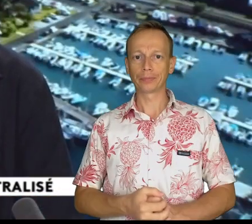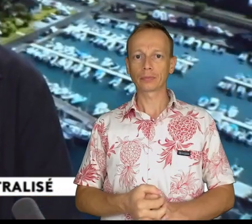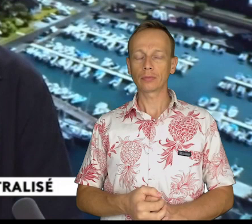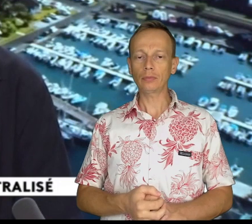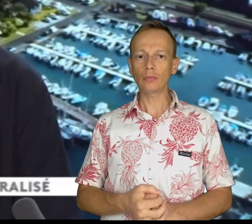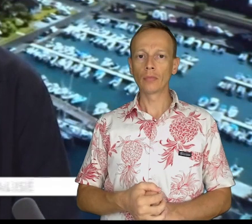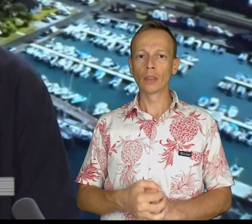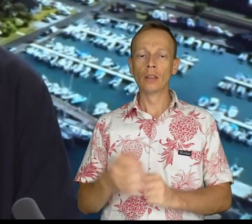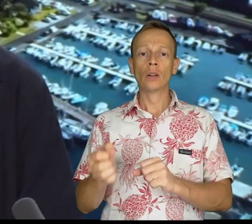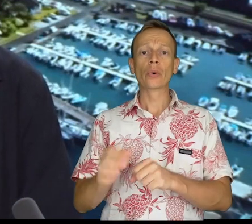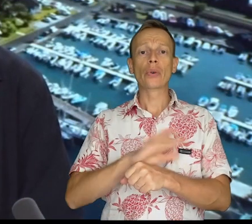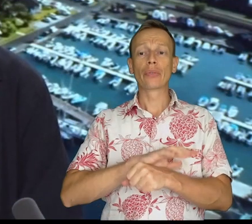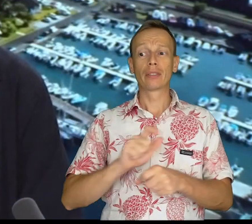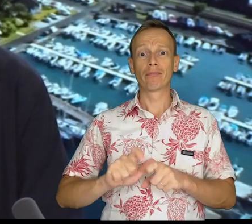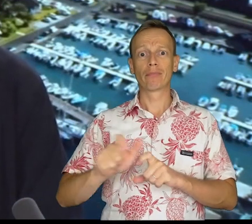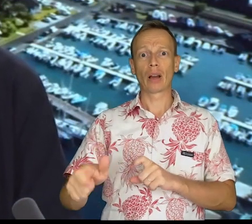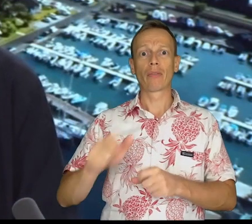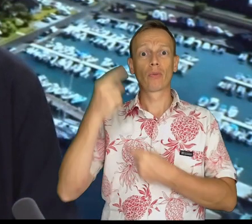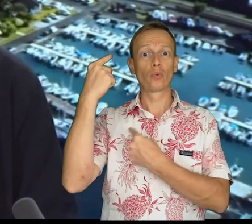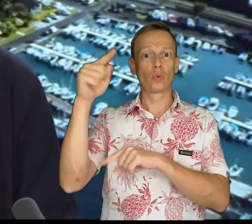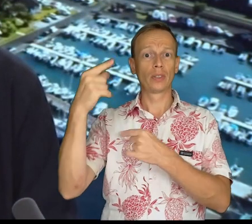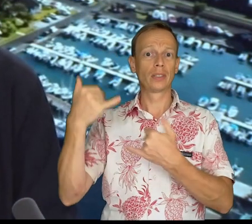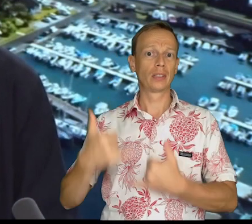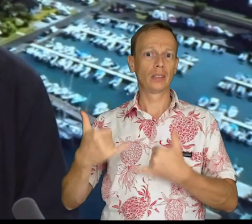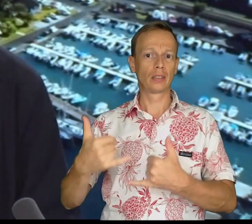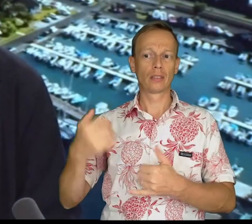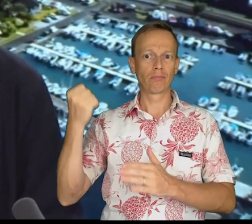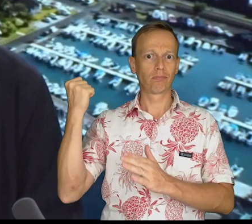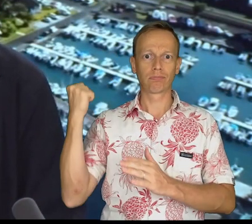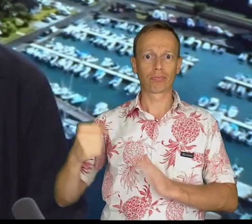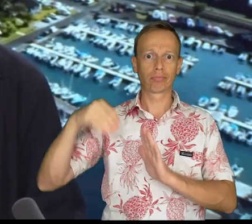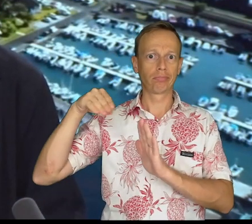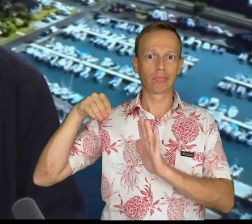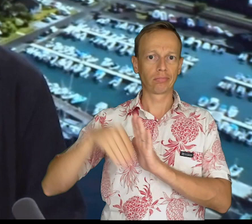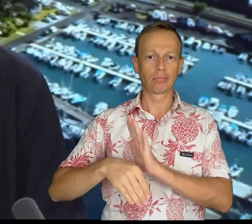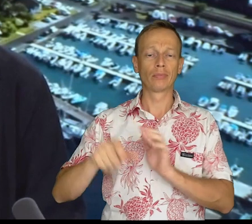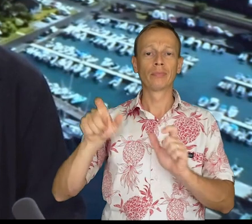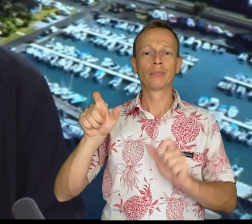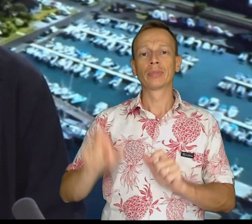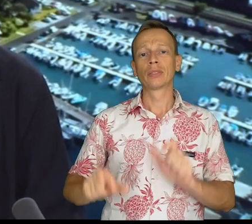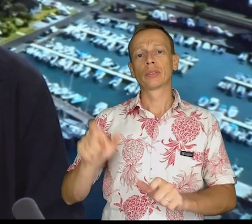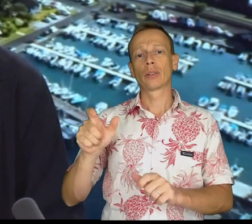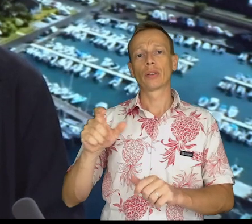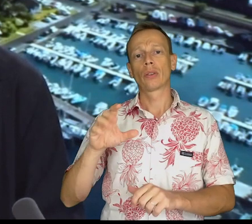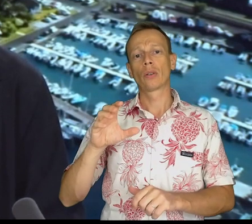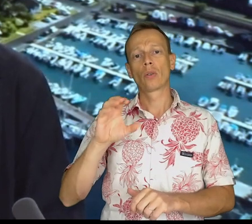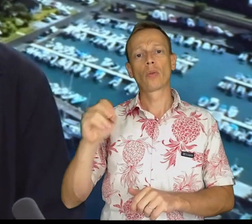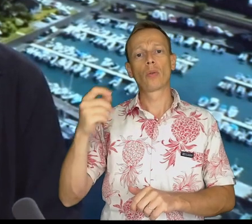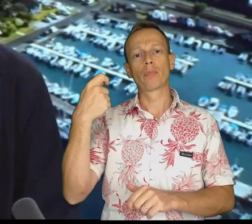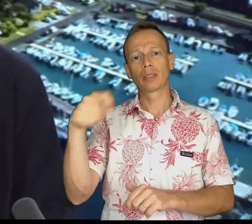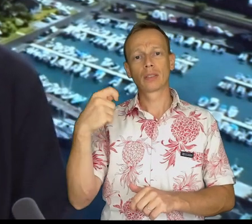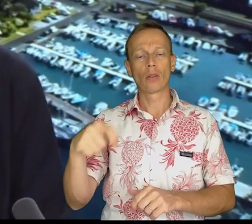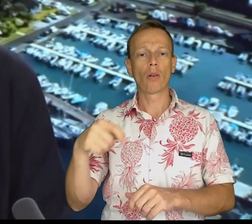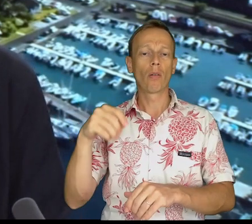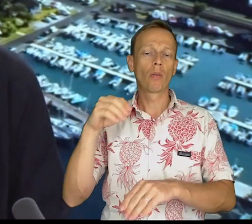Et les conséquences du Covid-19 sur le tourisme s'alourdissent. Christophe Gardia, coprésident du Conseil des professionnels de l'hôtellerie,